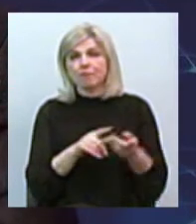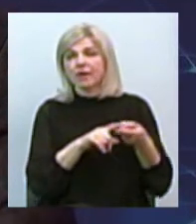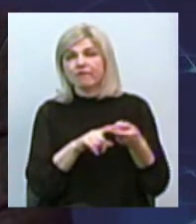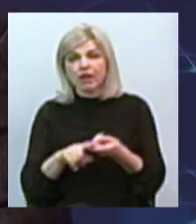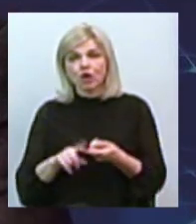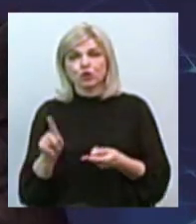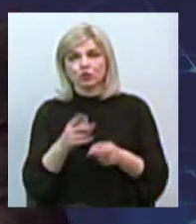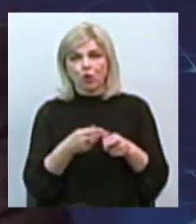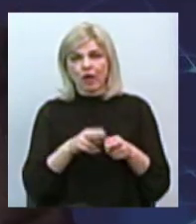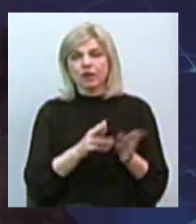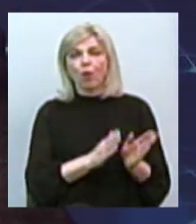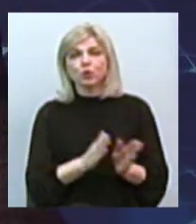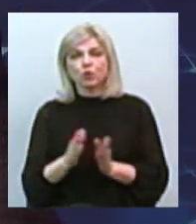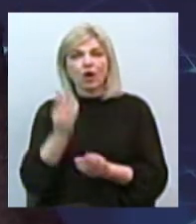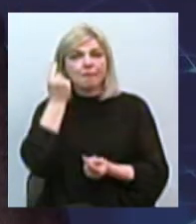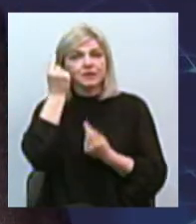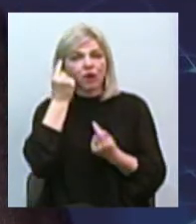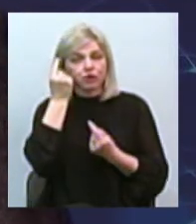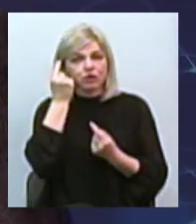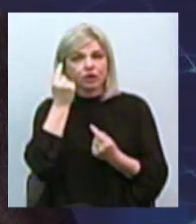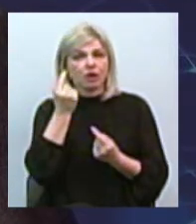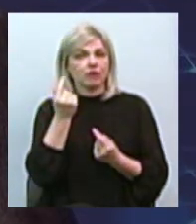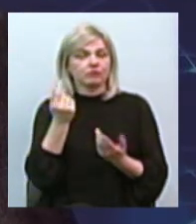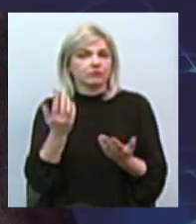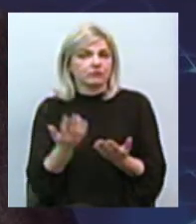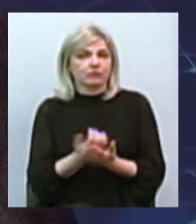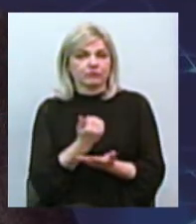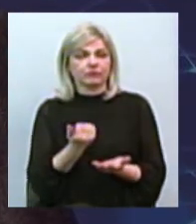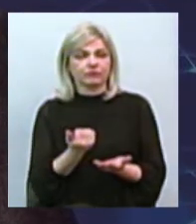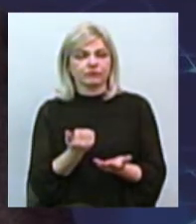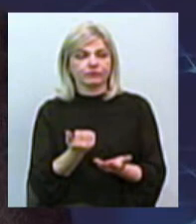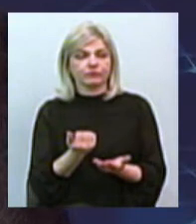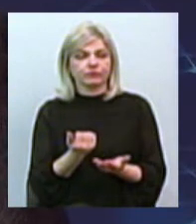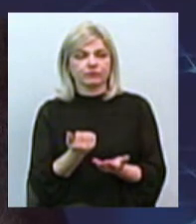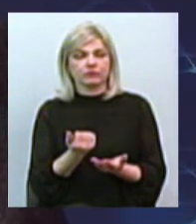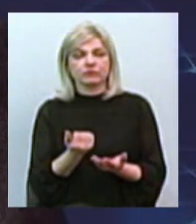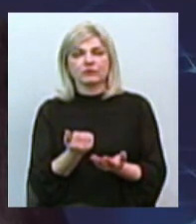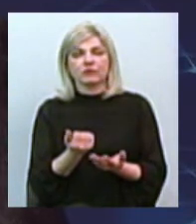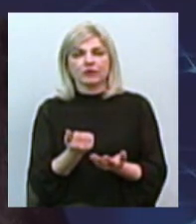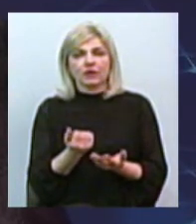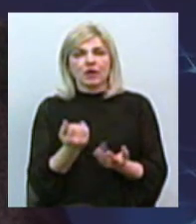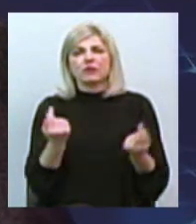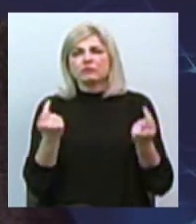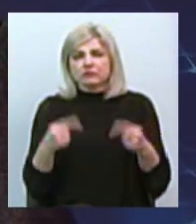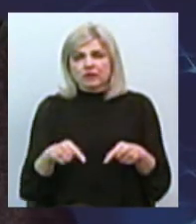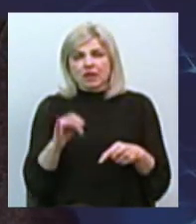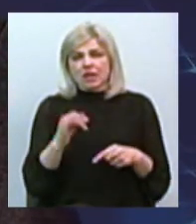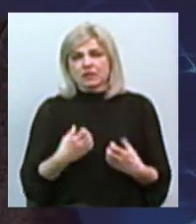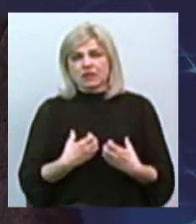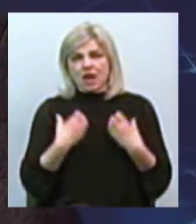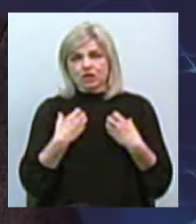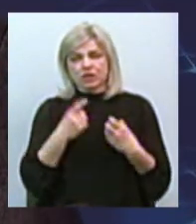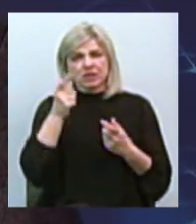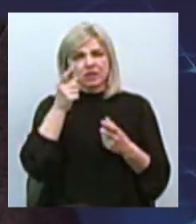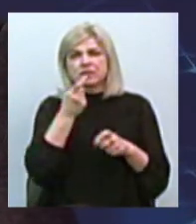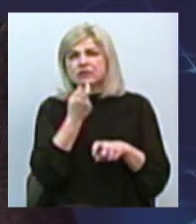ця конструкція психологічна, чоловічна, піддалась. І ці страшні, зверські, по своєй сути, законы